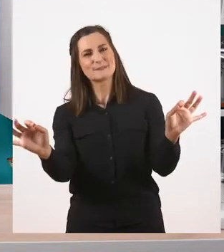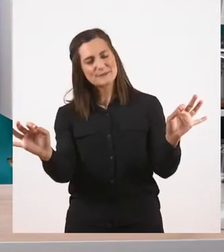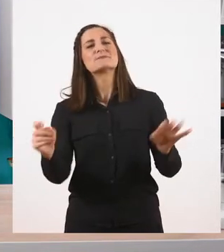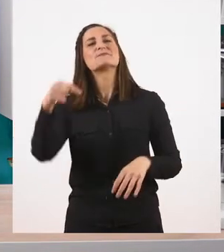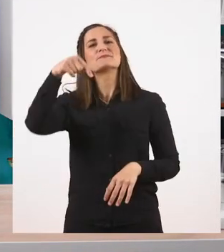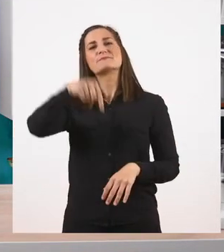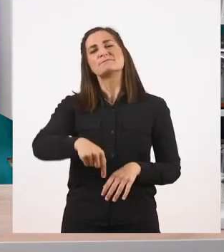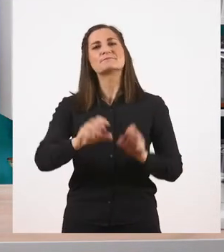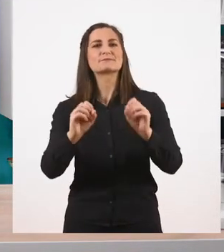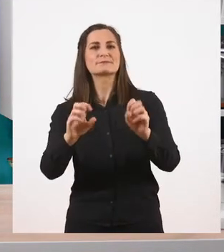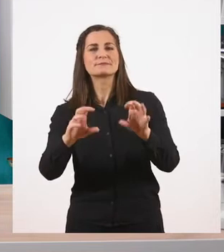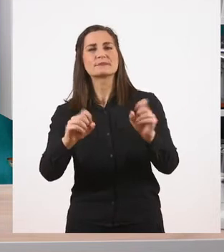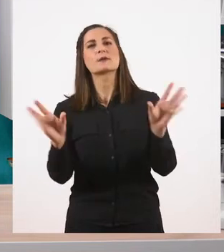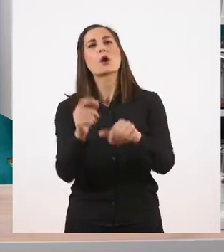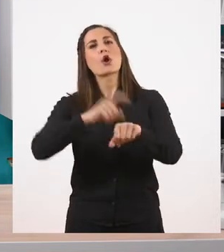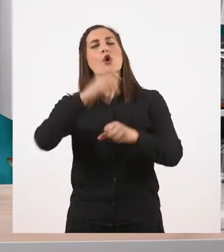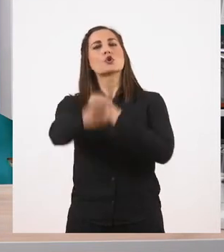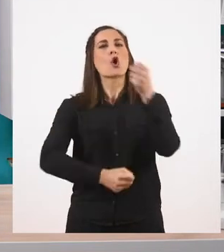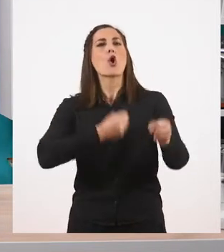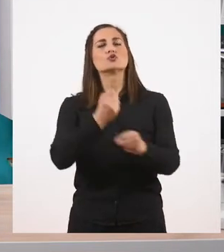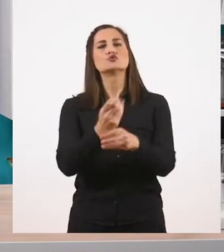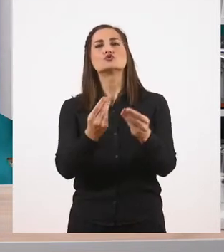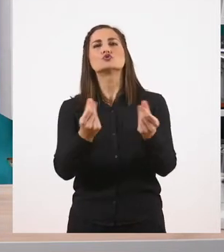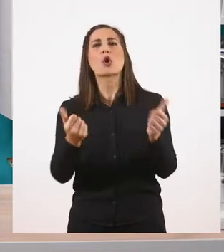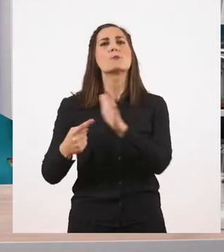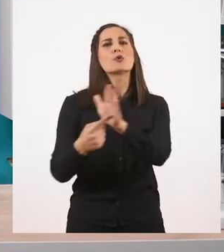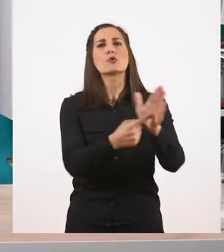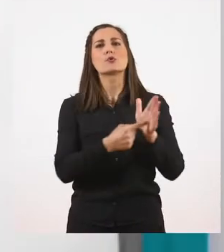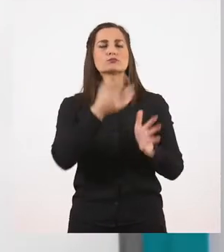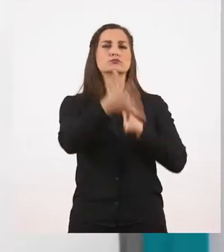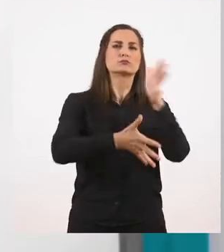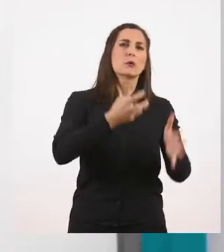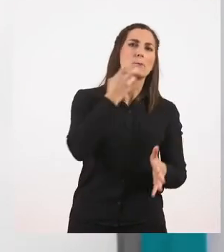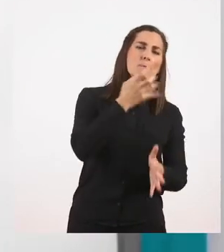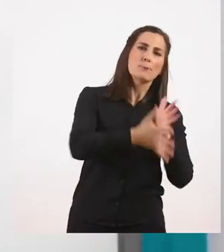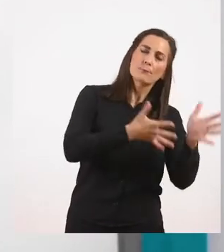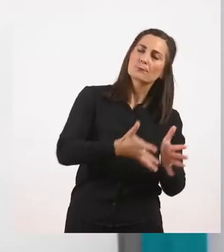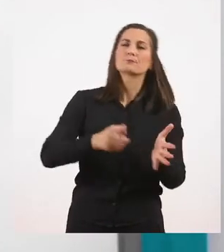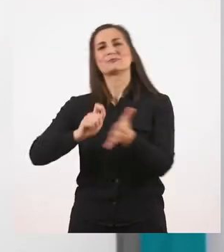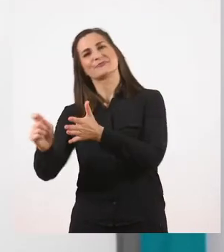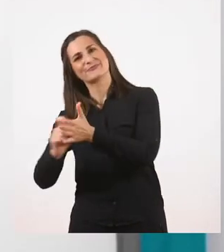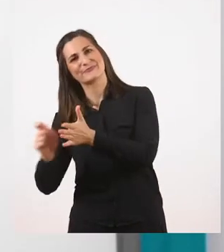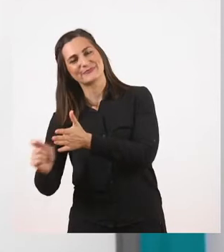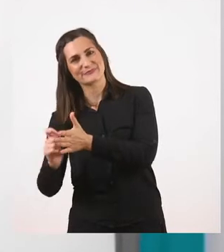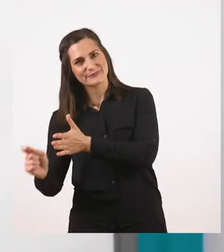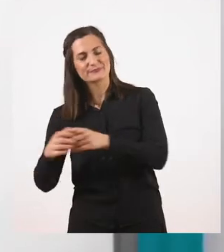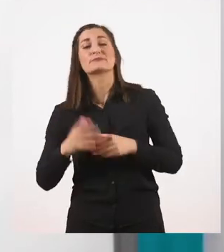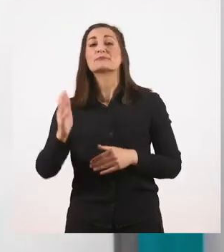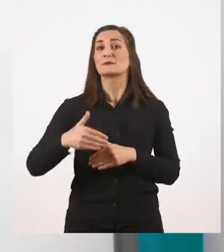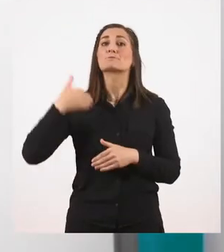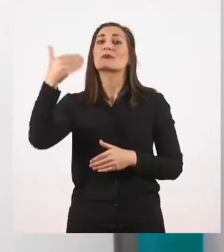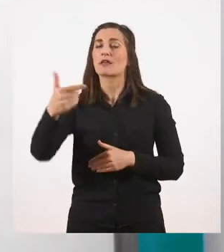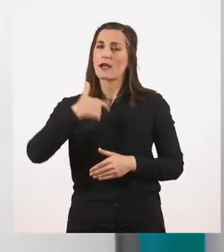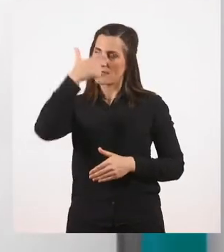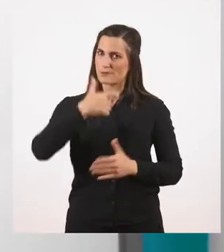Σήμερα θα μιλήσουμε για τον χρόνο και τους τρόπους έκφρασης του στον λόγο μας, τον προφορικό και τον γραπτό. Στη συνέχεια